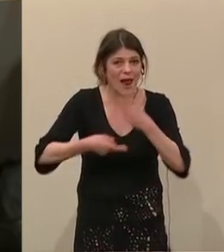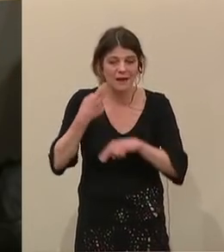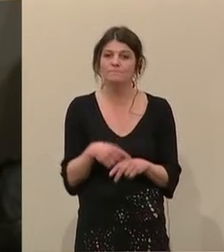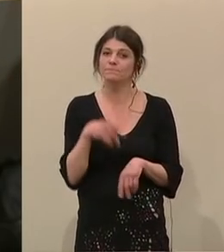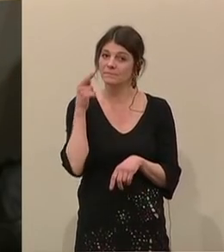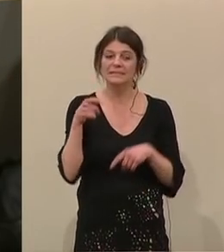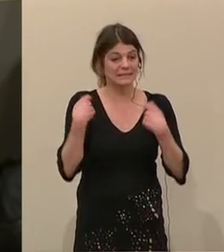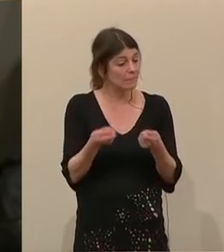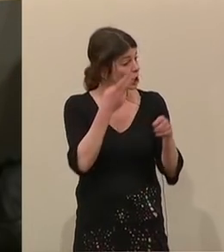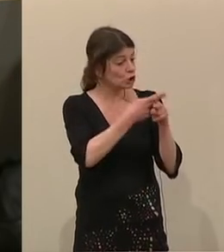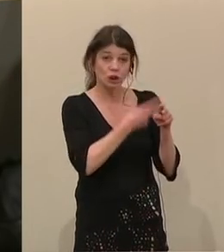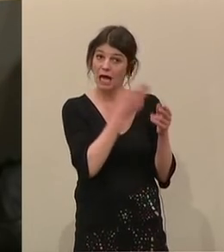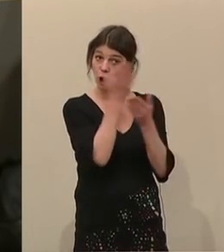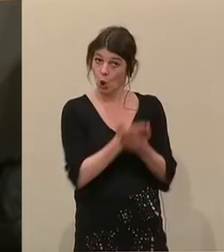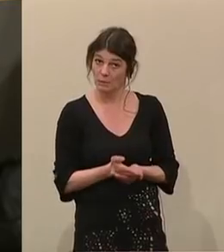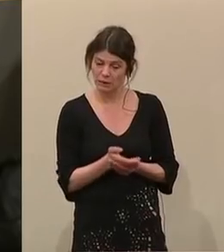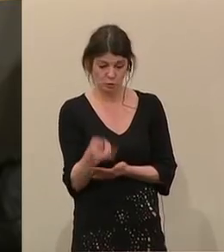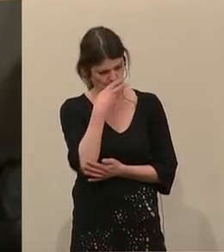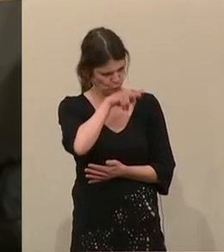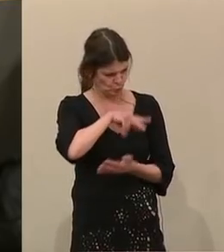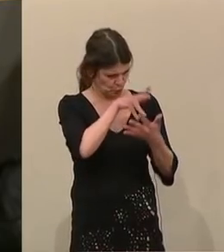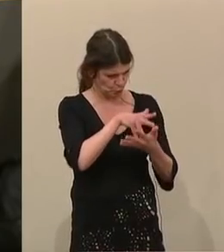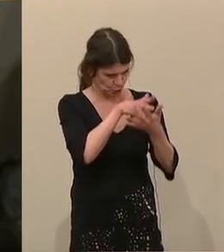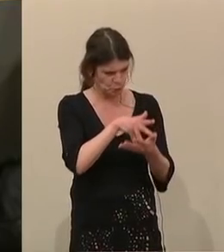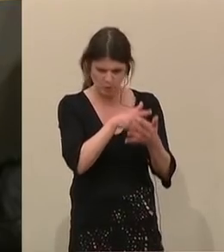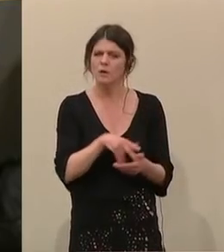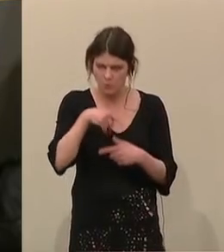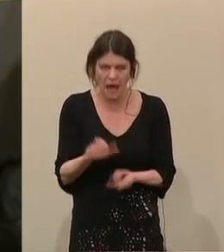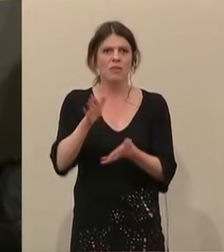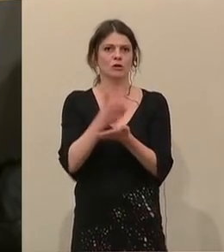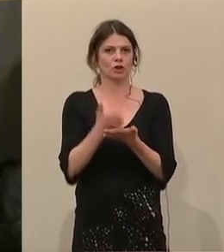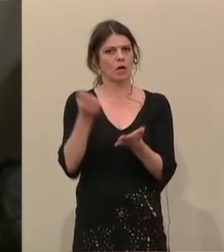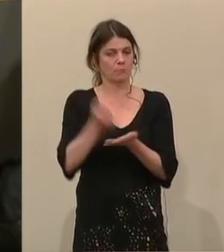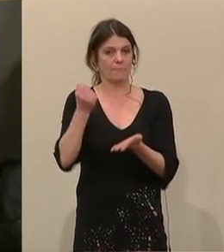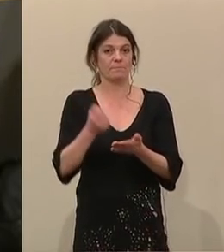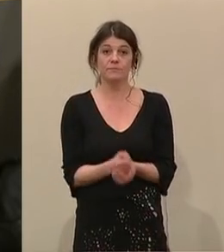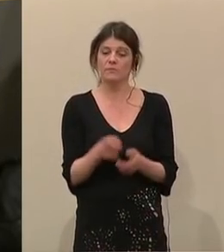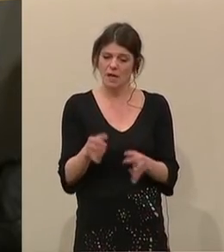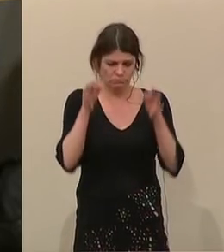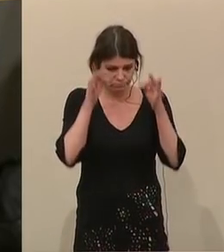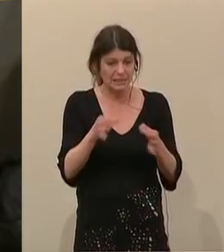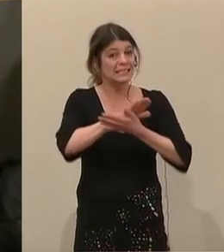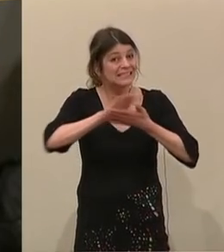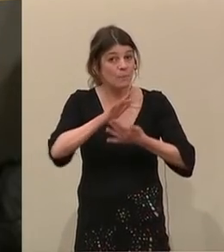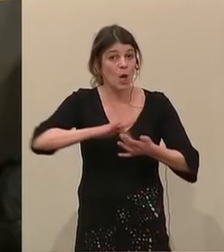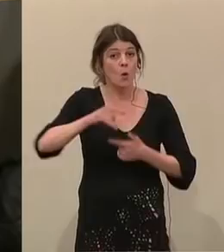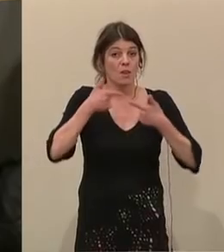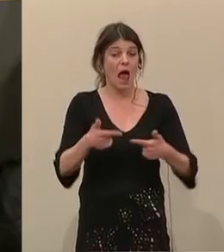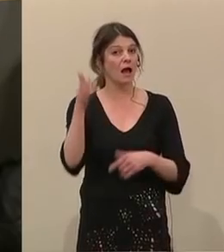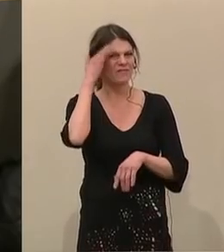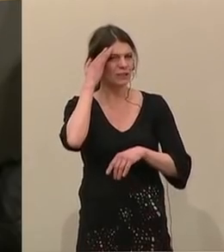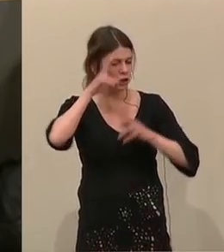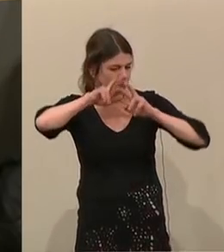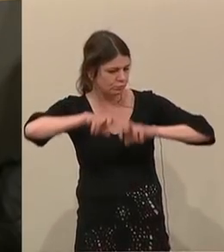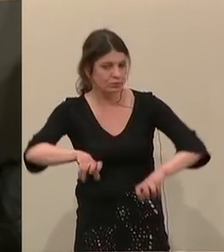sogenannten Staatendokumentation. Und das ist eine solide Grundlage, wissenschaftlich erarbeitet, mit